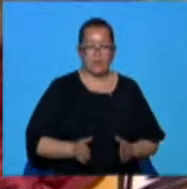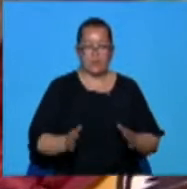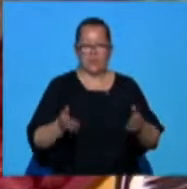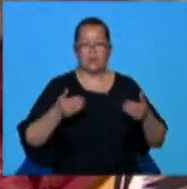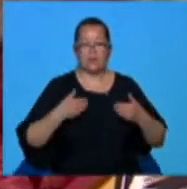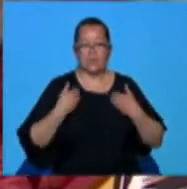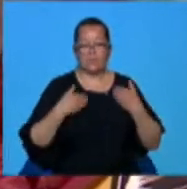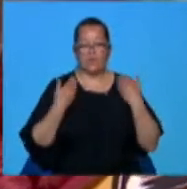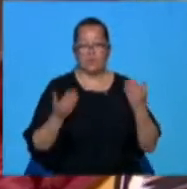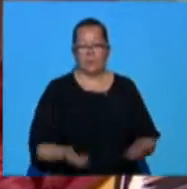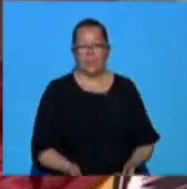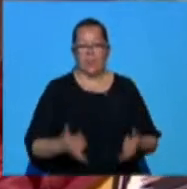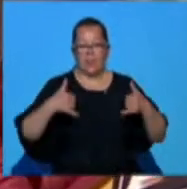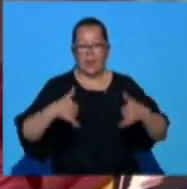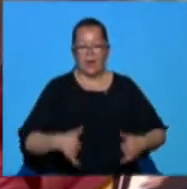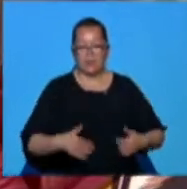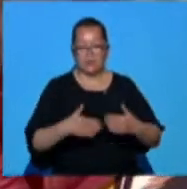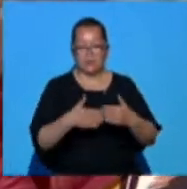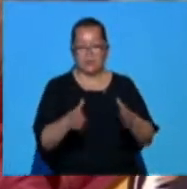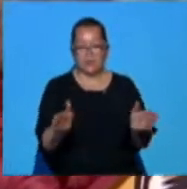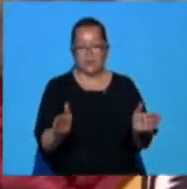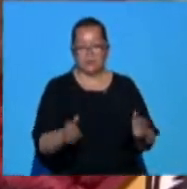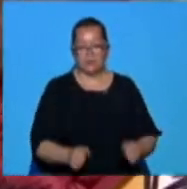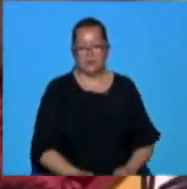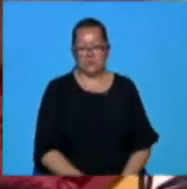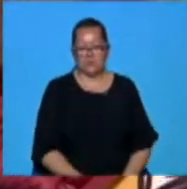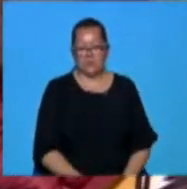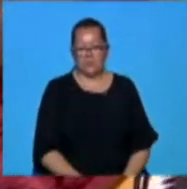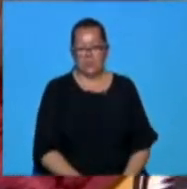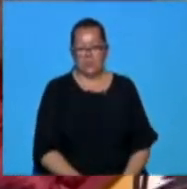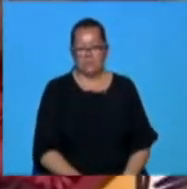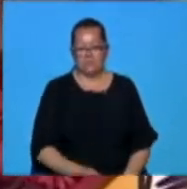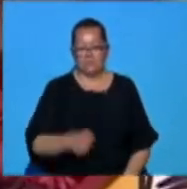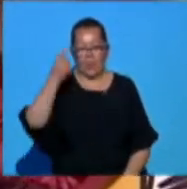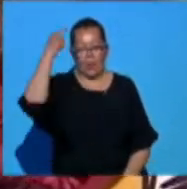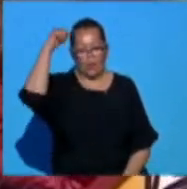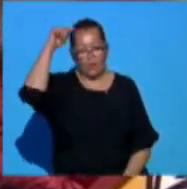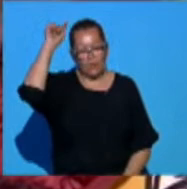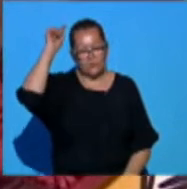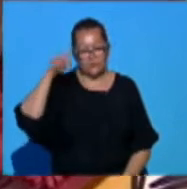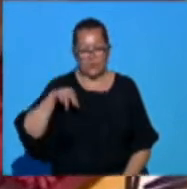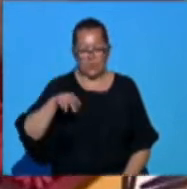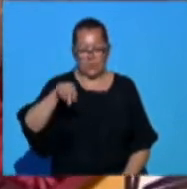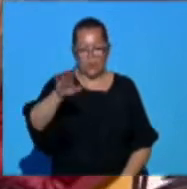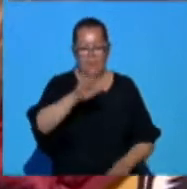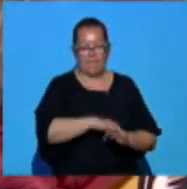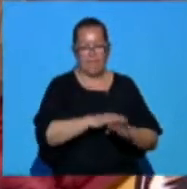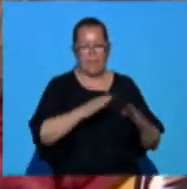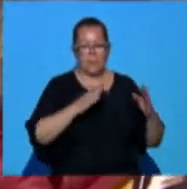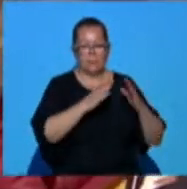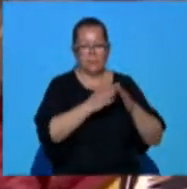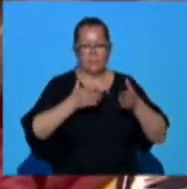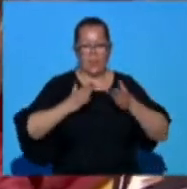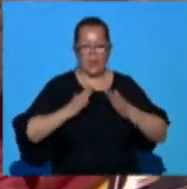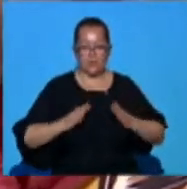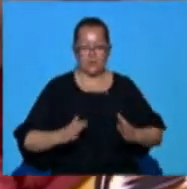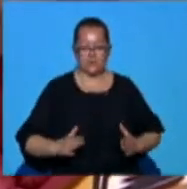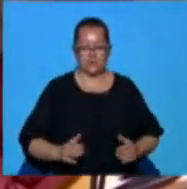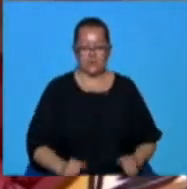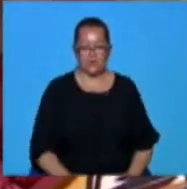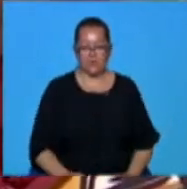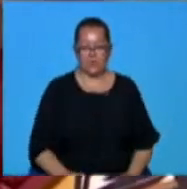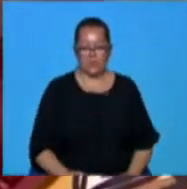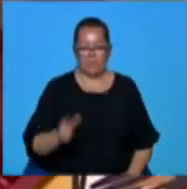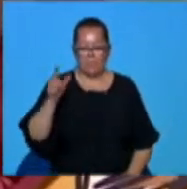bucurăm pentru că astăzi deschidem și noi porțile stânii, turmele vor urca la munte. Așteptăm sezonul, așteptăm